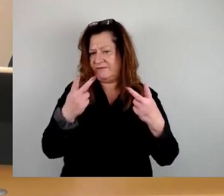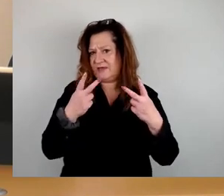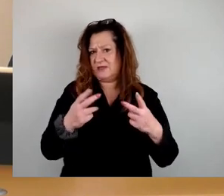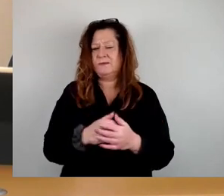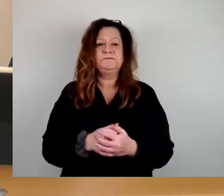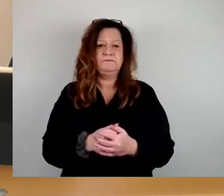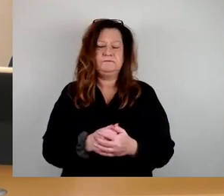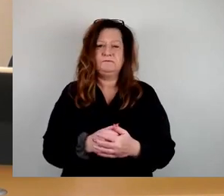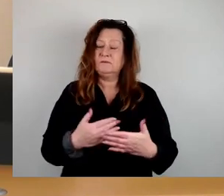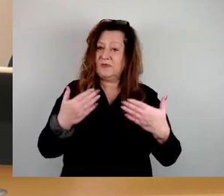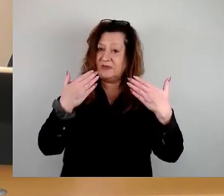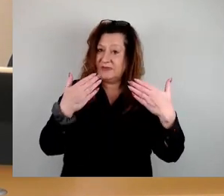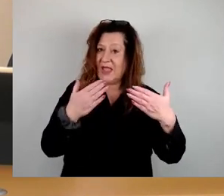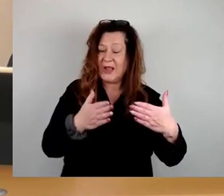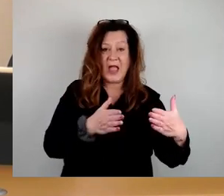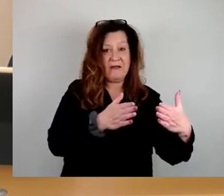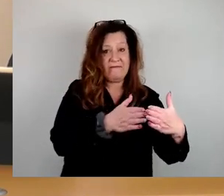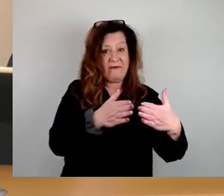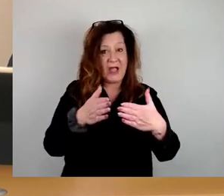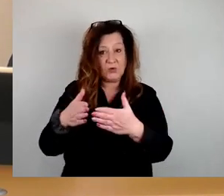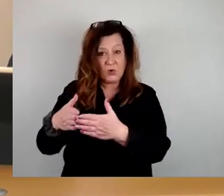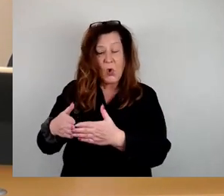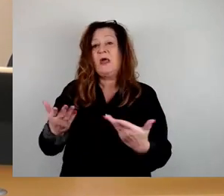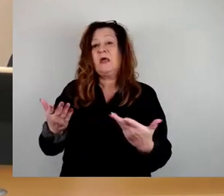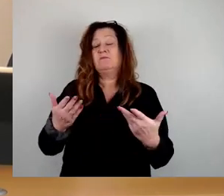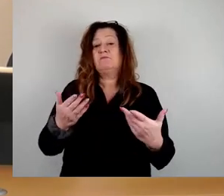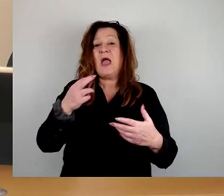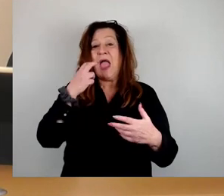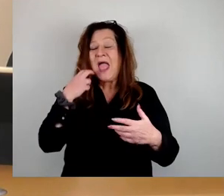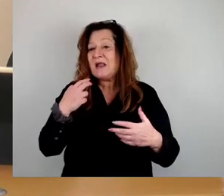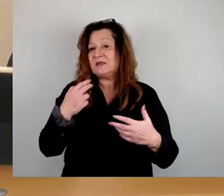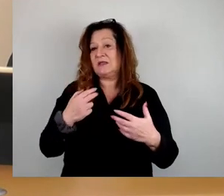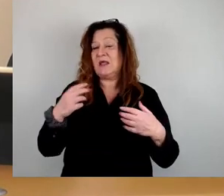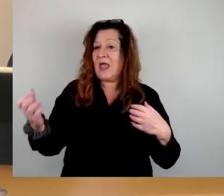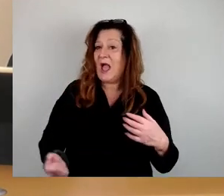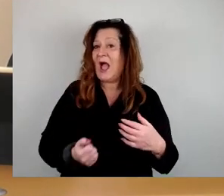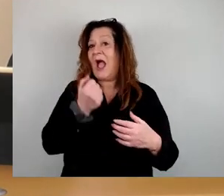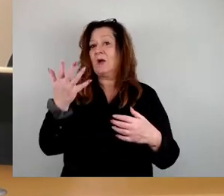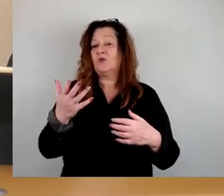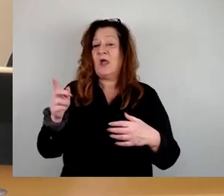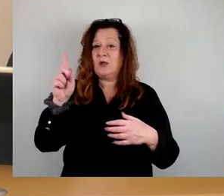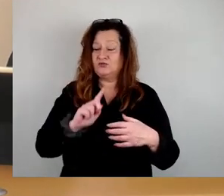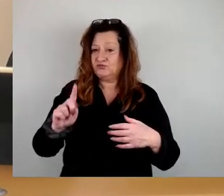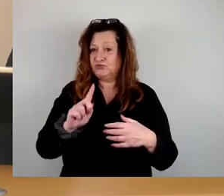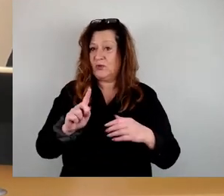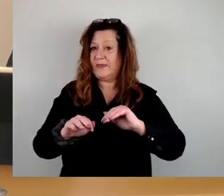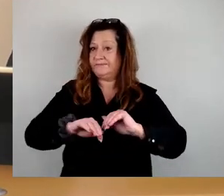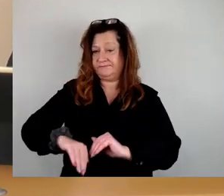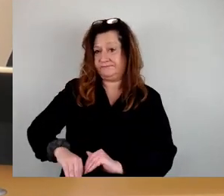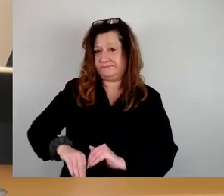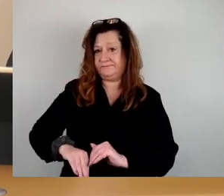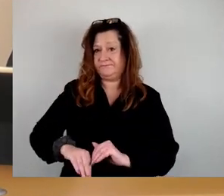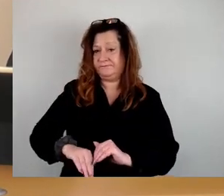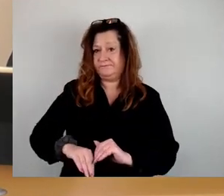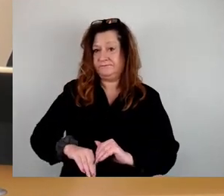den Fraktionen und Ältesten, dass wir heute auf die beantragten aktuellen Stunden aus Zeitgründen verzichten. Ich glaube, gerade die